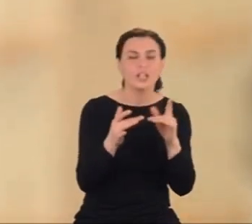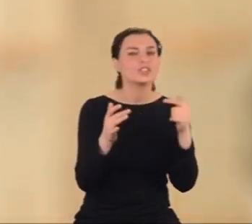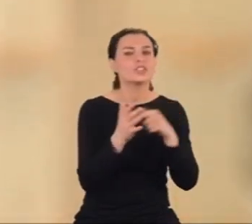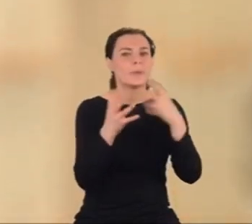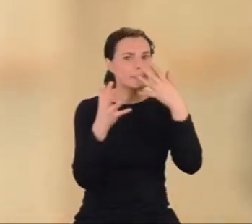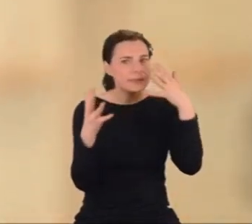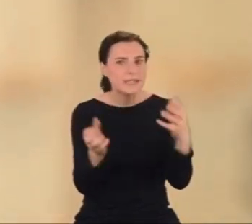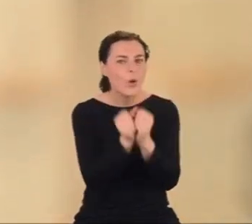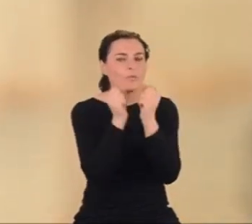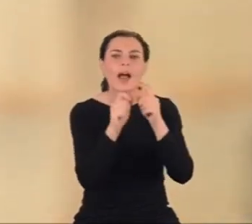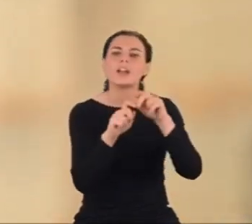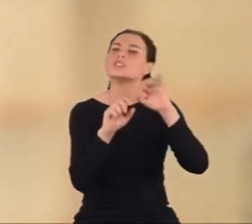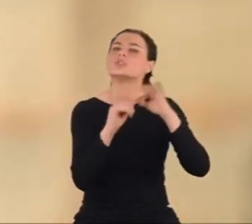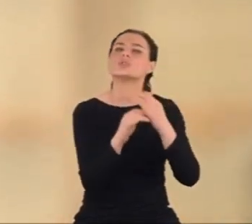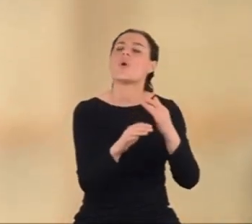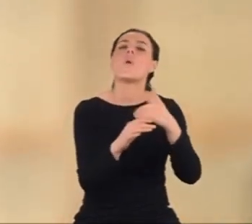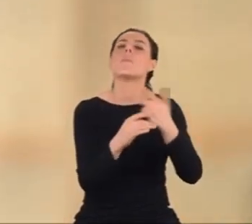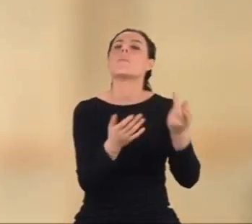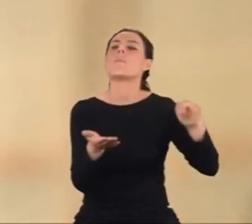zaobserwowano.